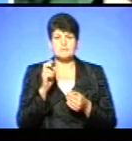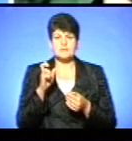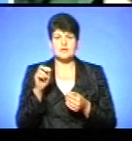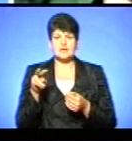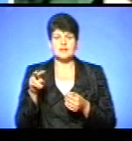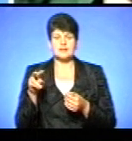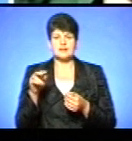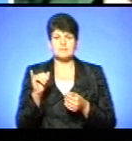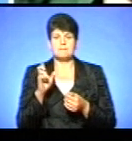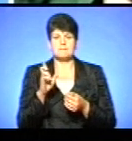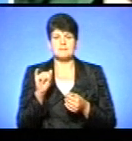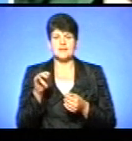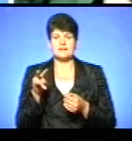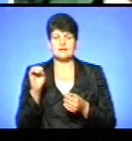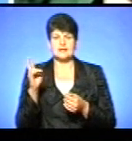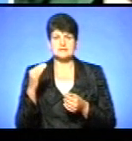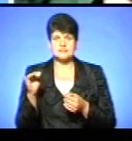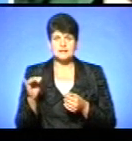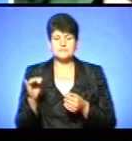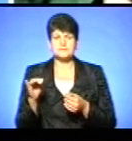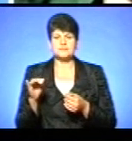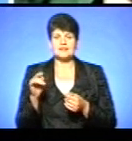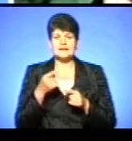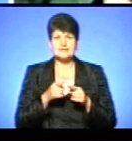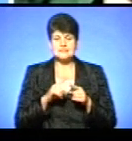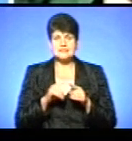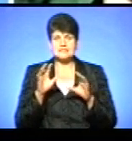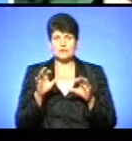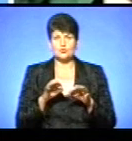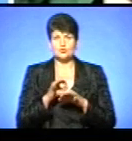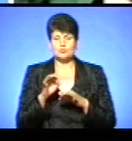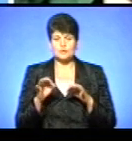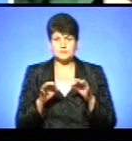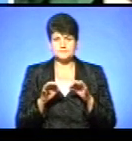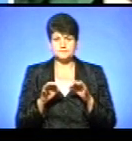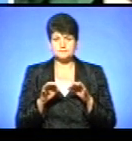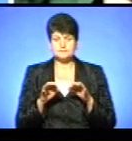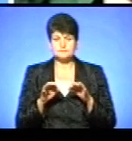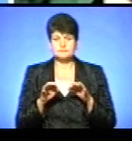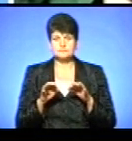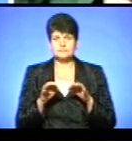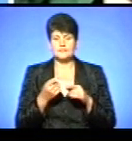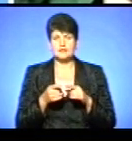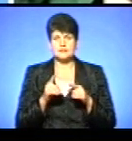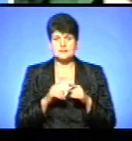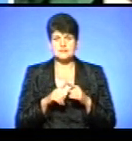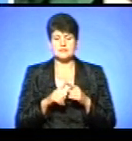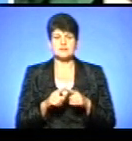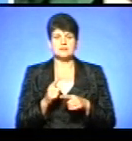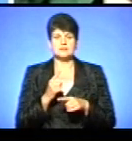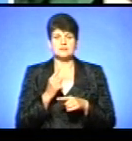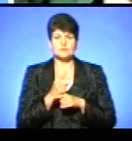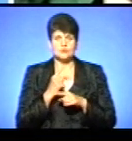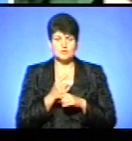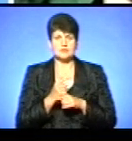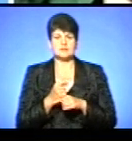народним депутатом, і Леом Петренцем. Сюда є законопроект номер 3433, це мораторій над депортацією та